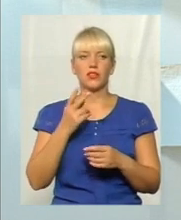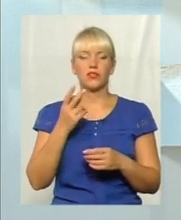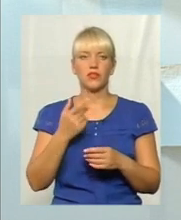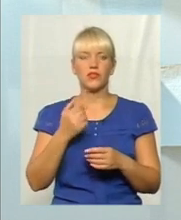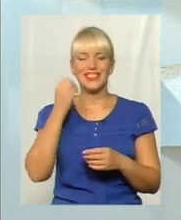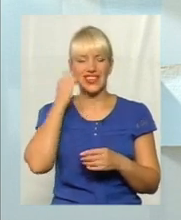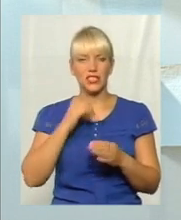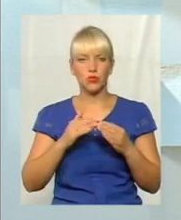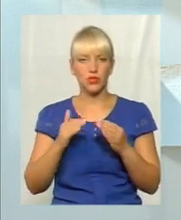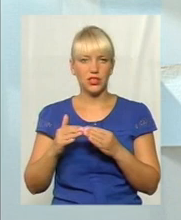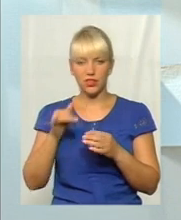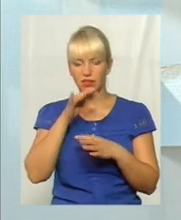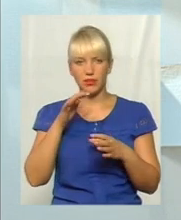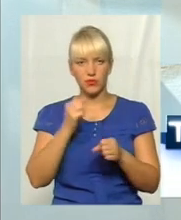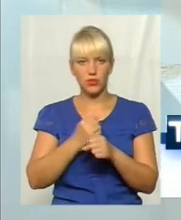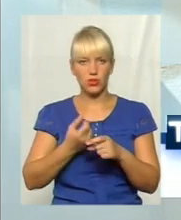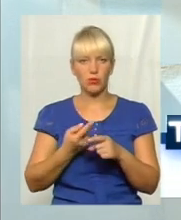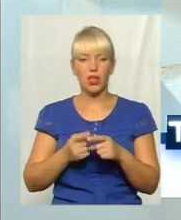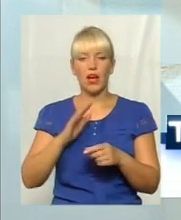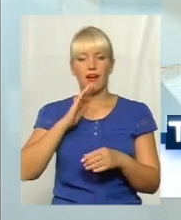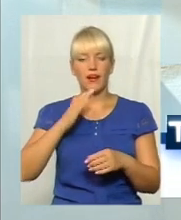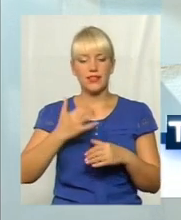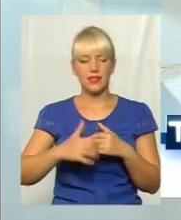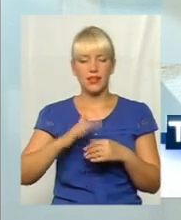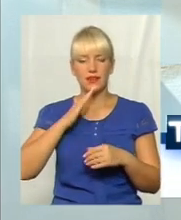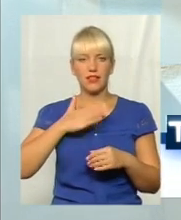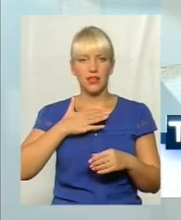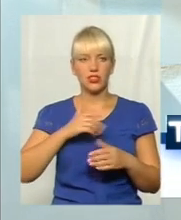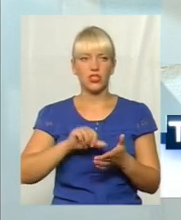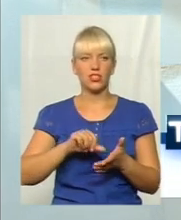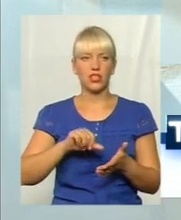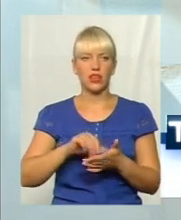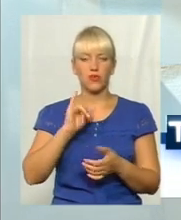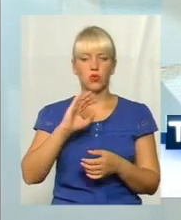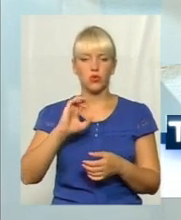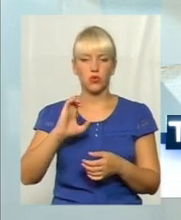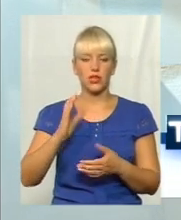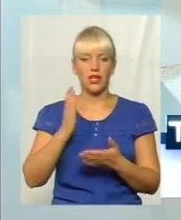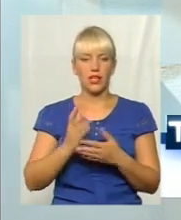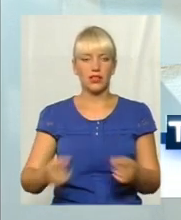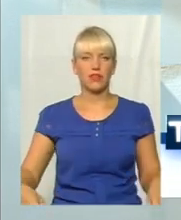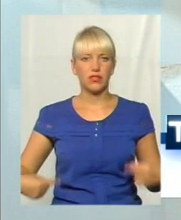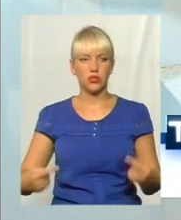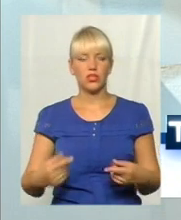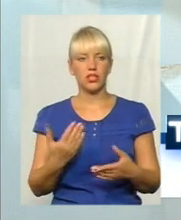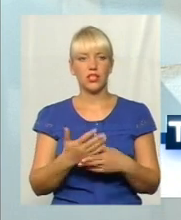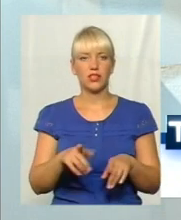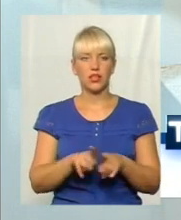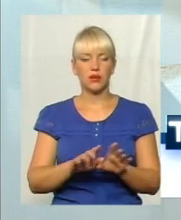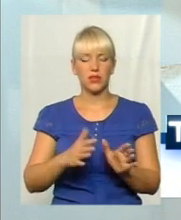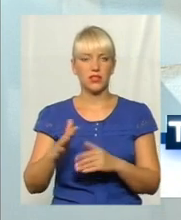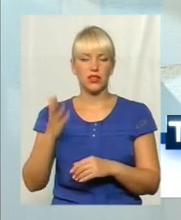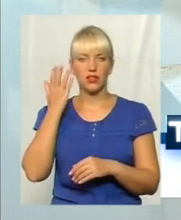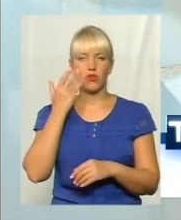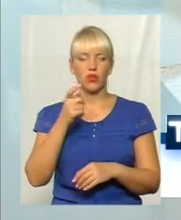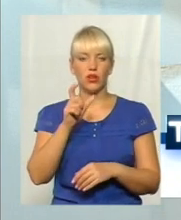будинках, а серед наших членів ОТОС є теж візочники, і ми теж маємо такі прецеденти, коли людина з